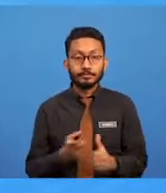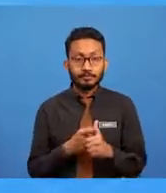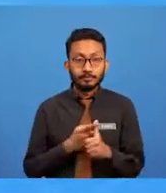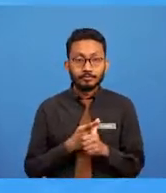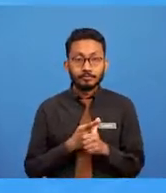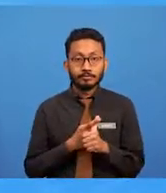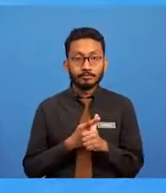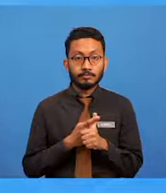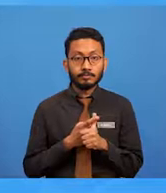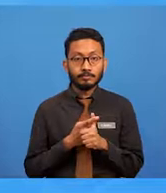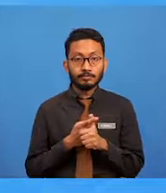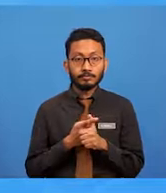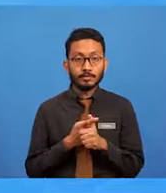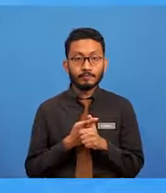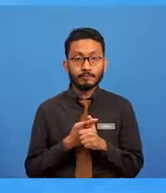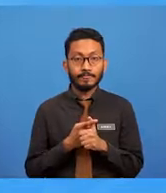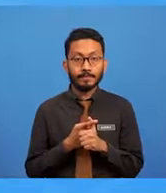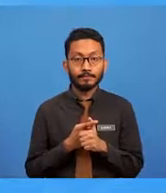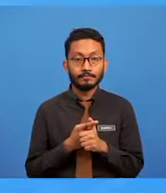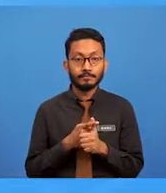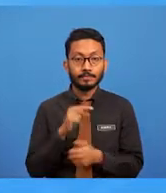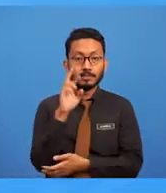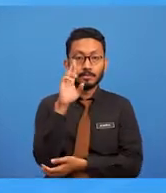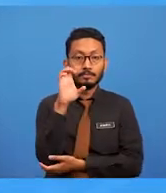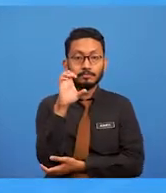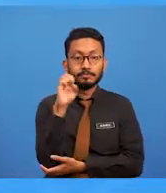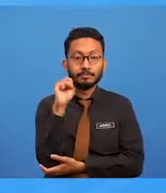lukisan realistik konsep